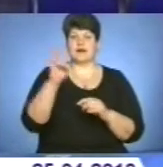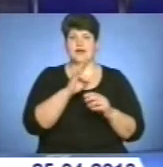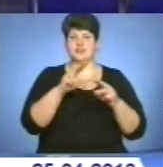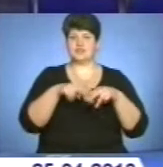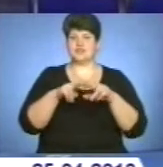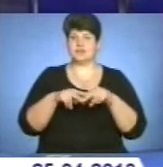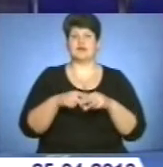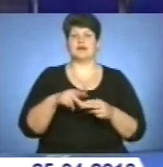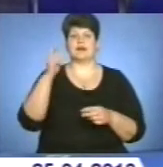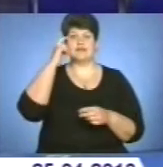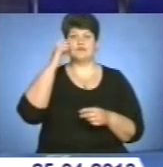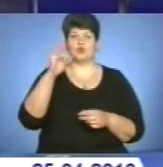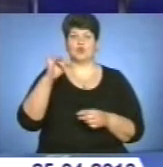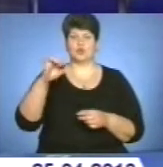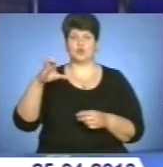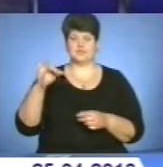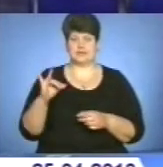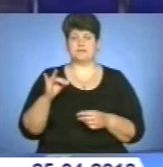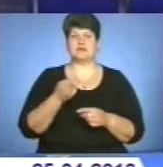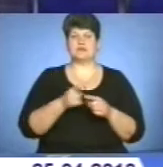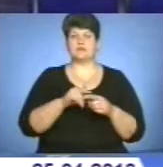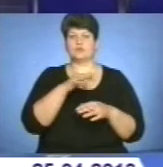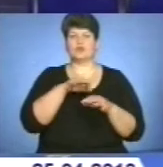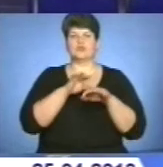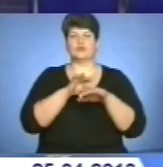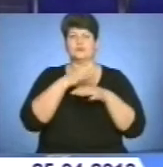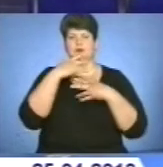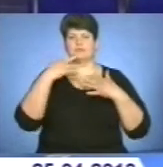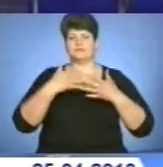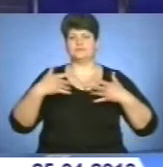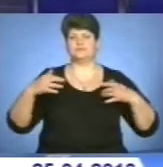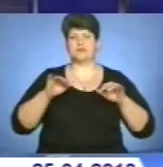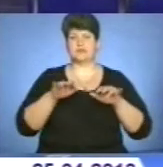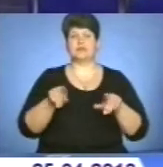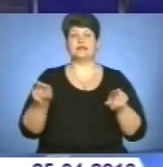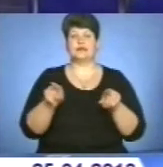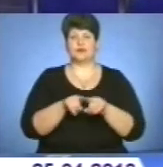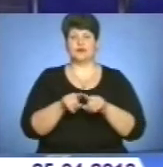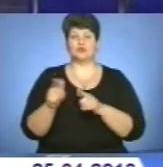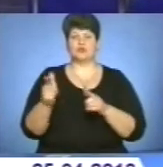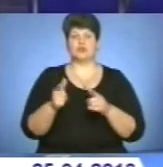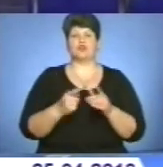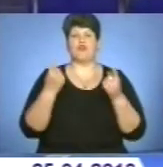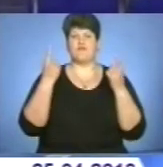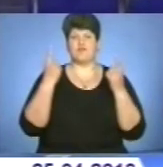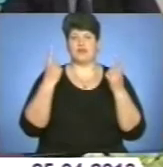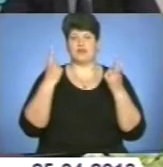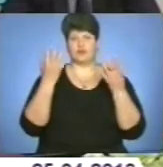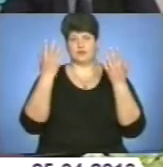області проведуть ряд урочистих заходів. Готується Тернопільщина також до Великодня. Про ці та інші питання далі.